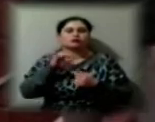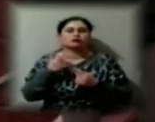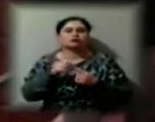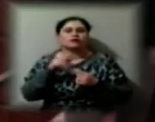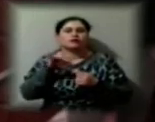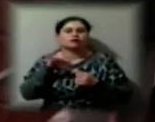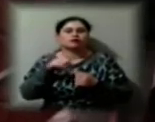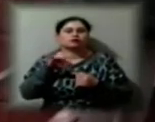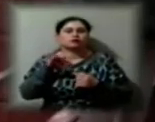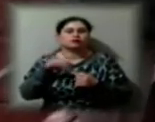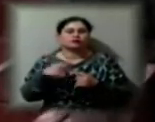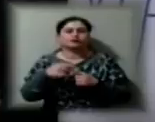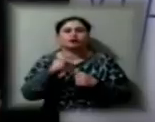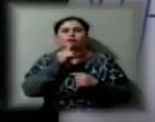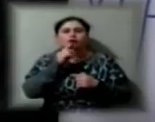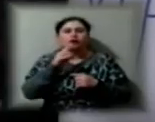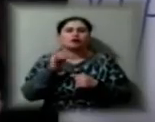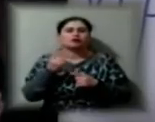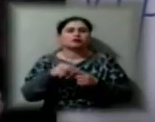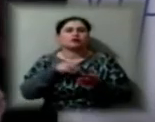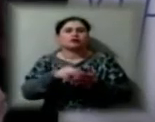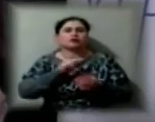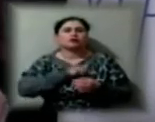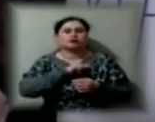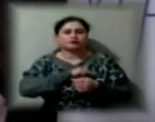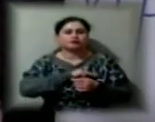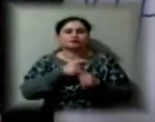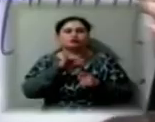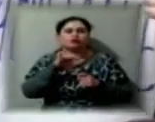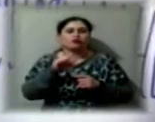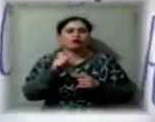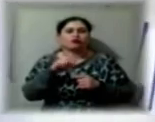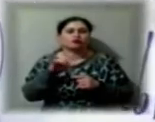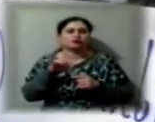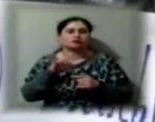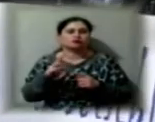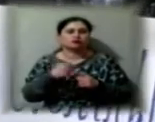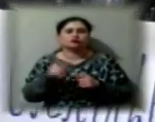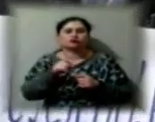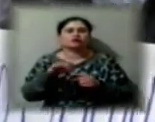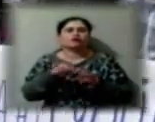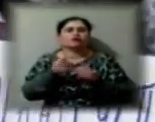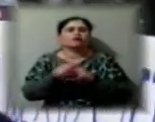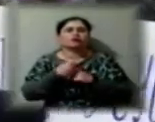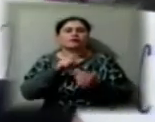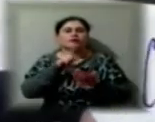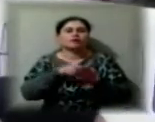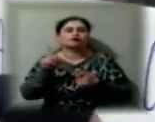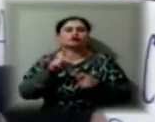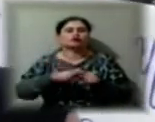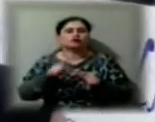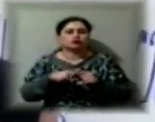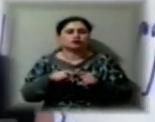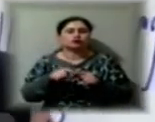мовчазну акцію протесту вийшли працівники ЮА Херсон. З чому виникло питання? Скорочення, бачите, що